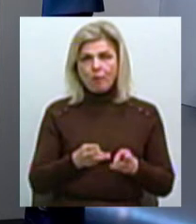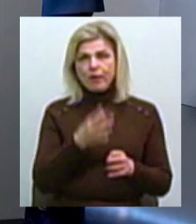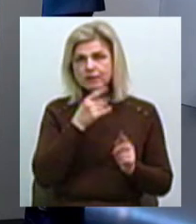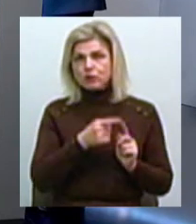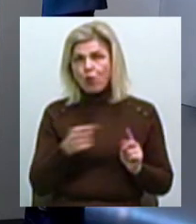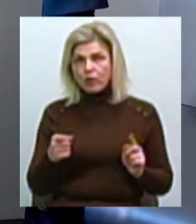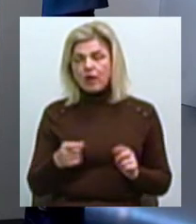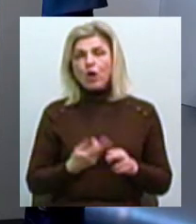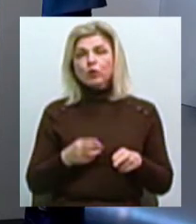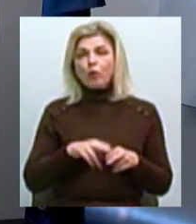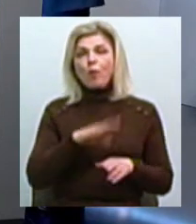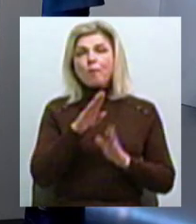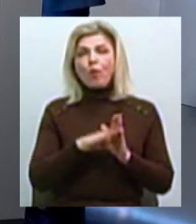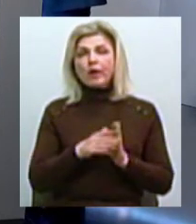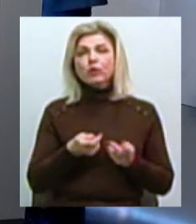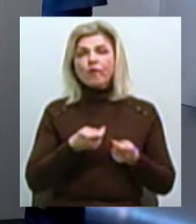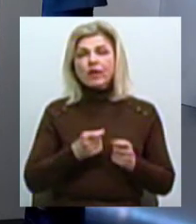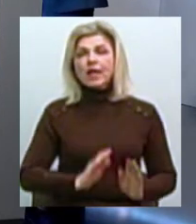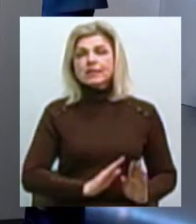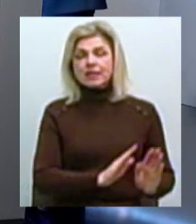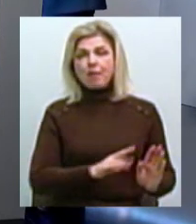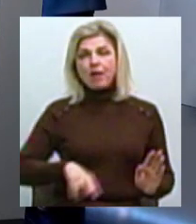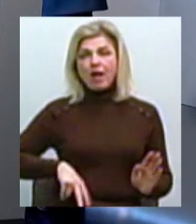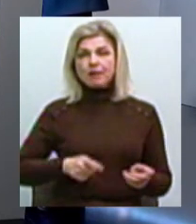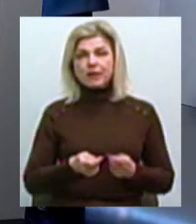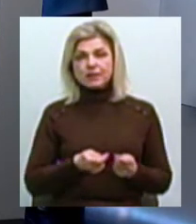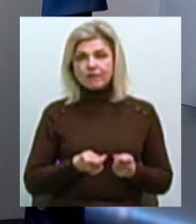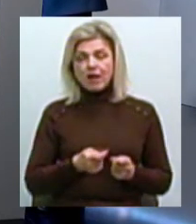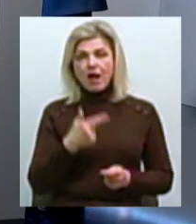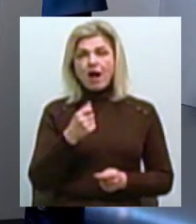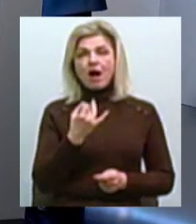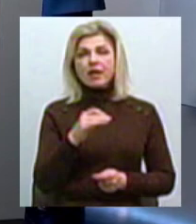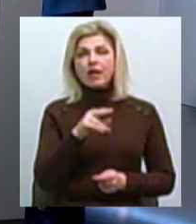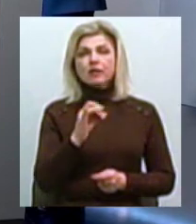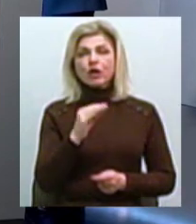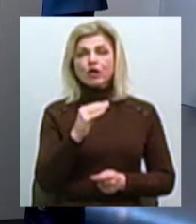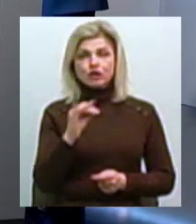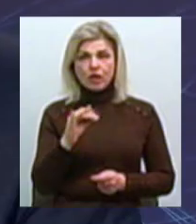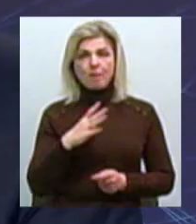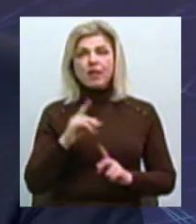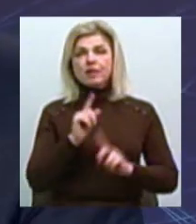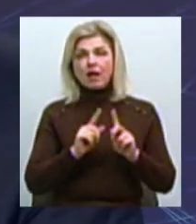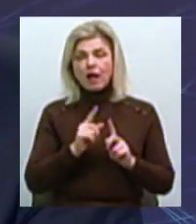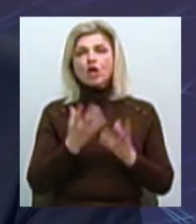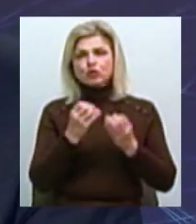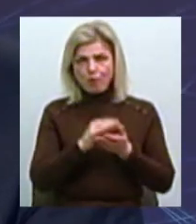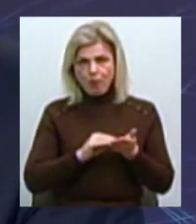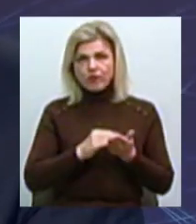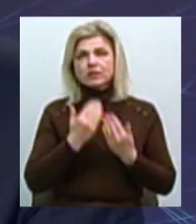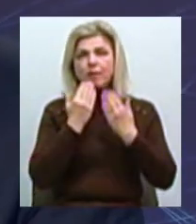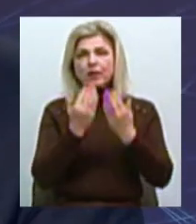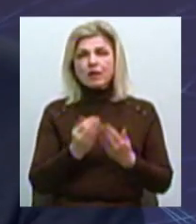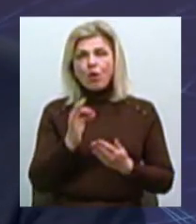під керівництвом заступника облдержадміністрації Валентина Васильовича Гайдаржі була така нарада Він ще раз запитав про наявність